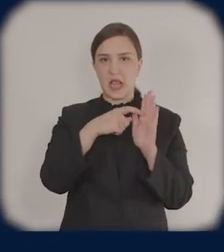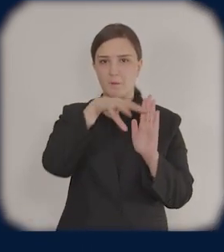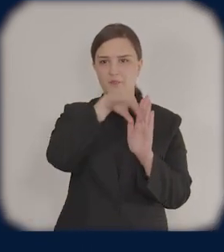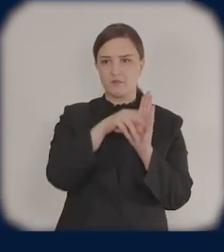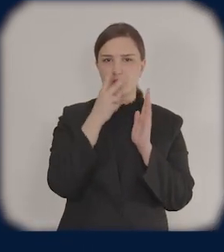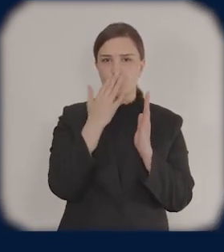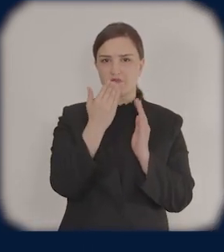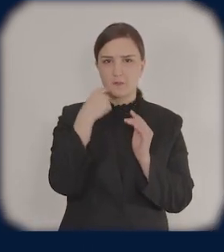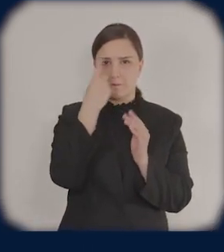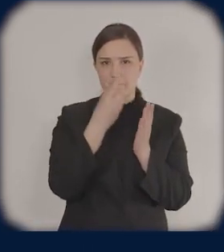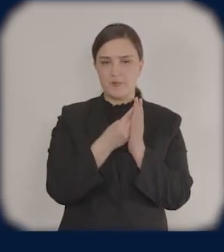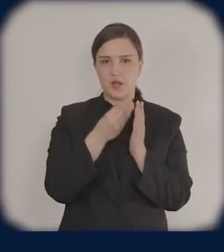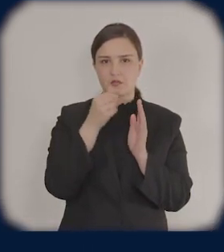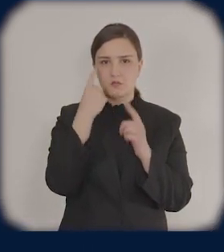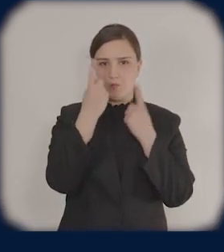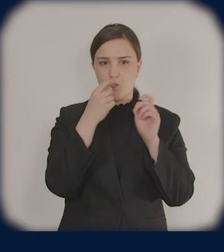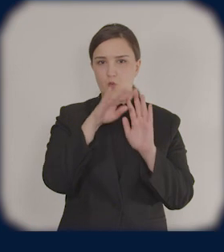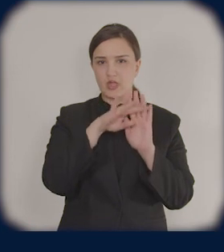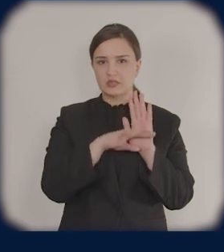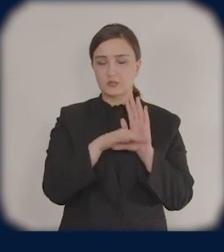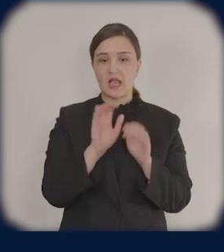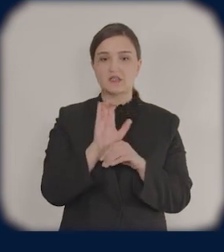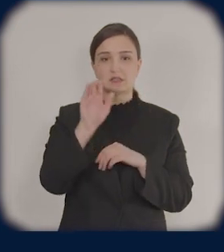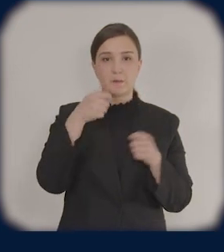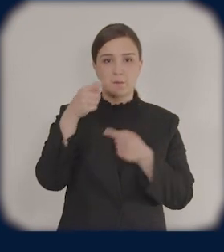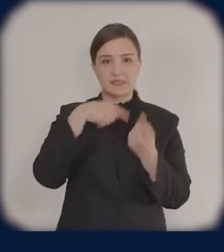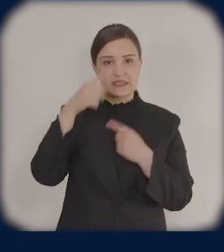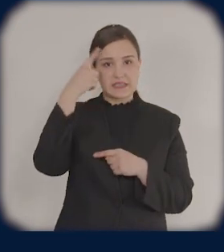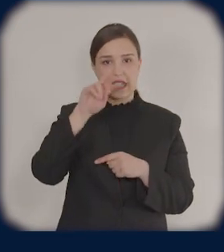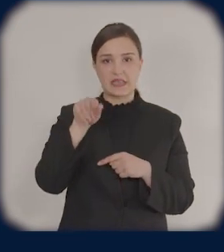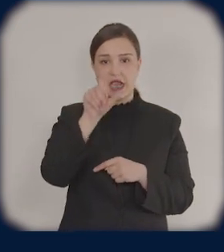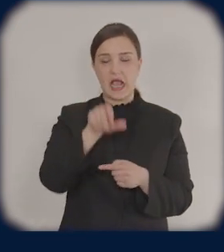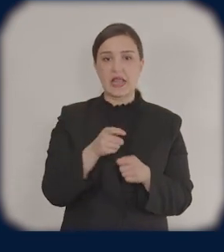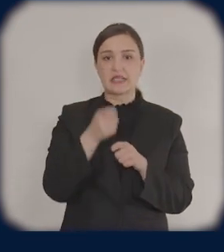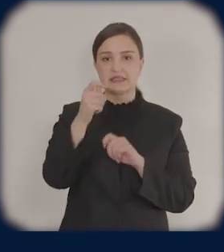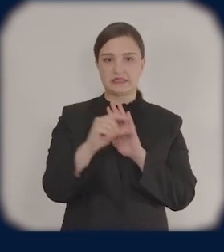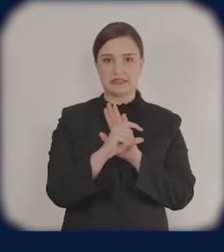məlumatlarınız, göndərdiyiniz biznes ideyanız və bəyanat statusunuz görürsənəcək.